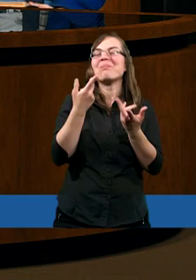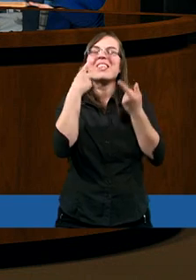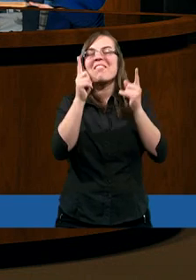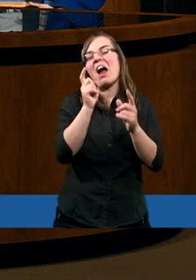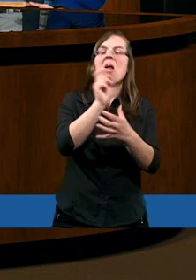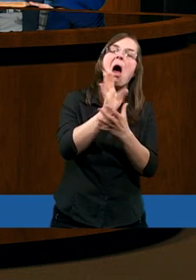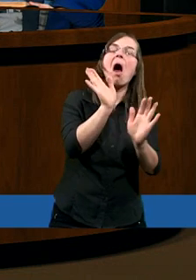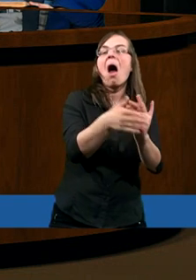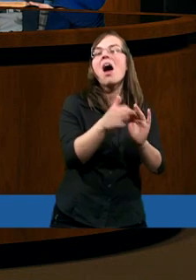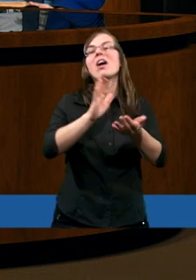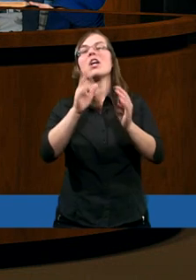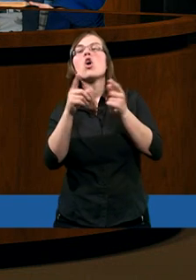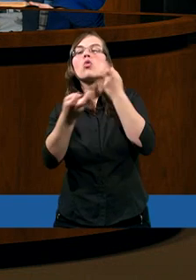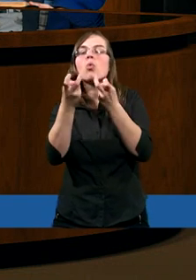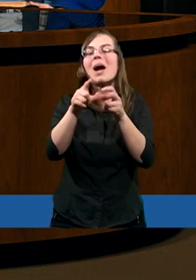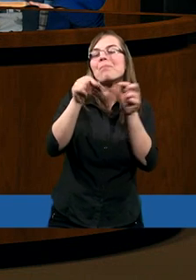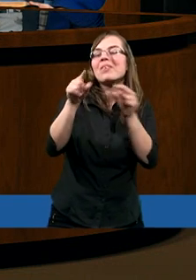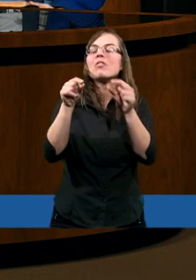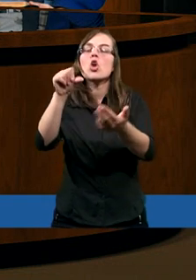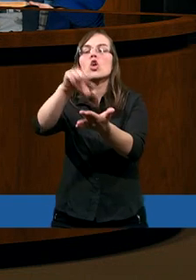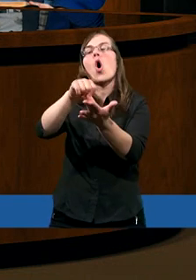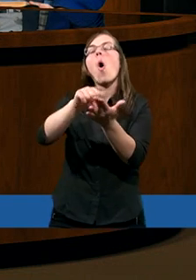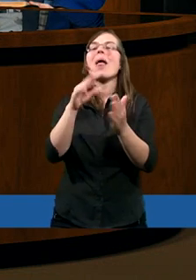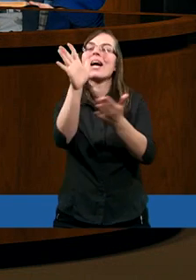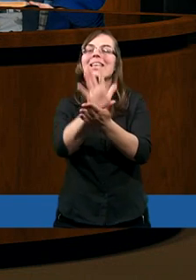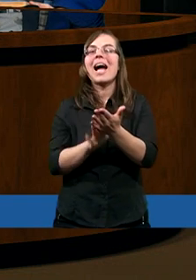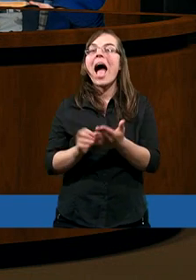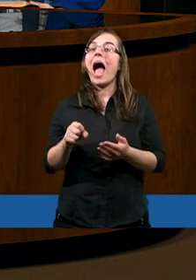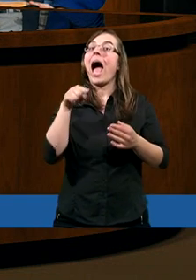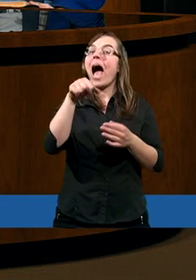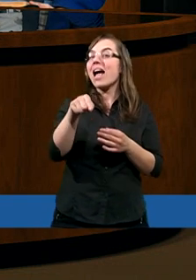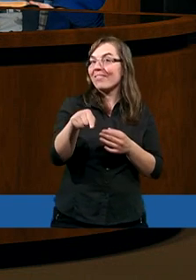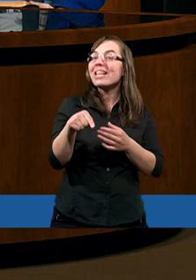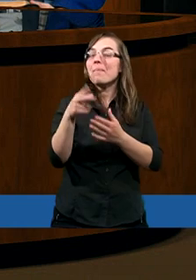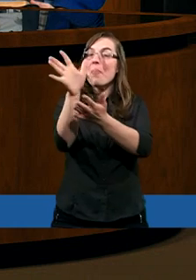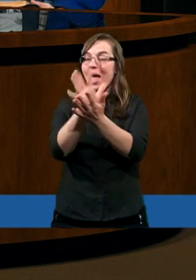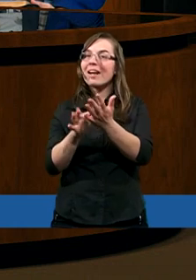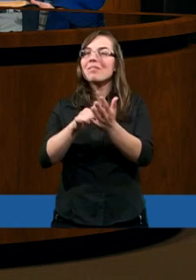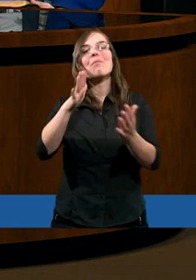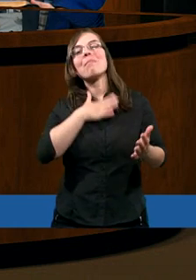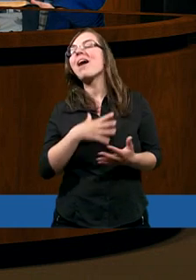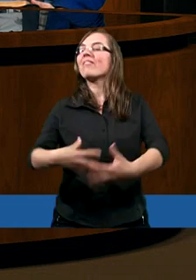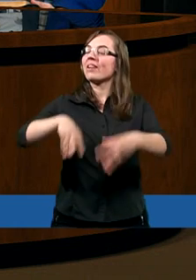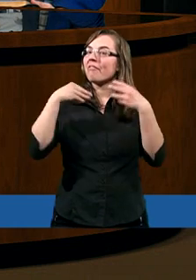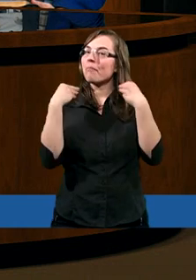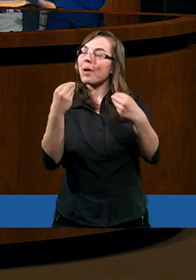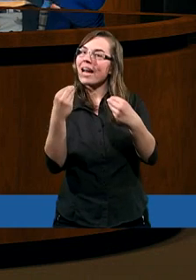już tych takich treści jakby w środku. Ale tutaj mamy piękne